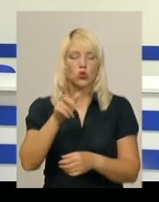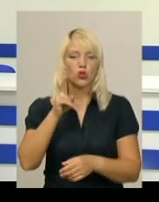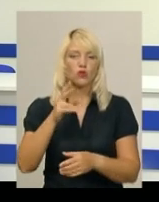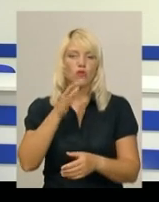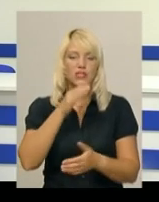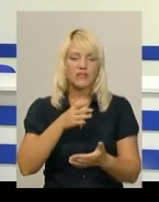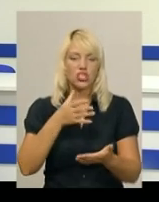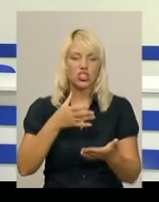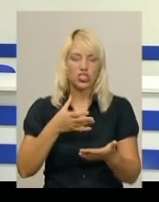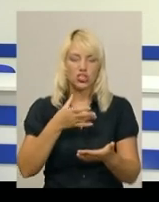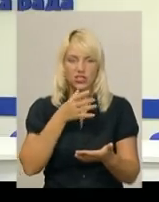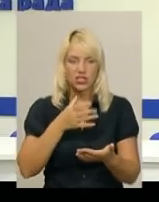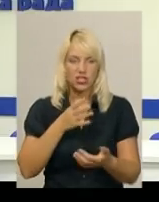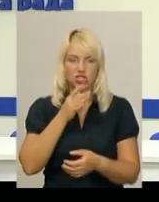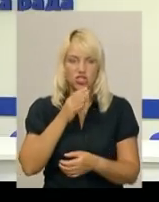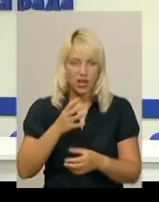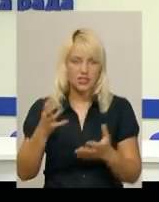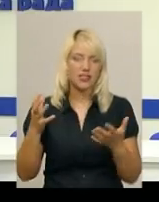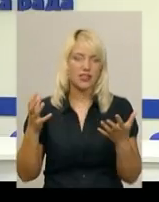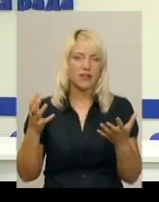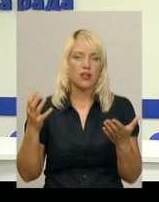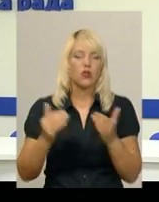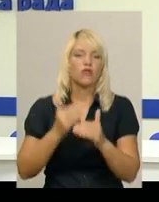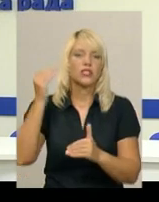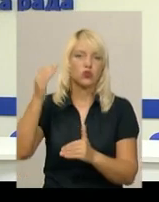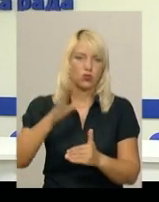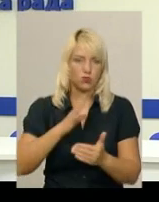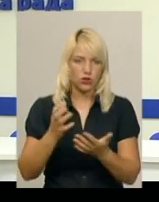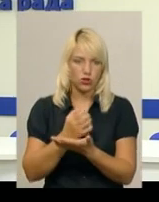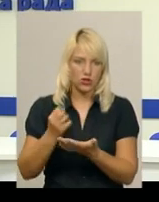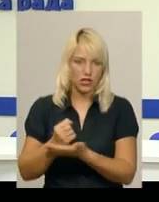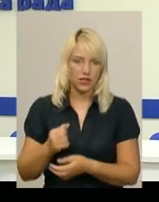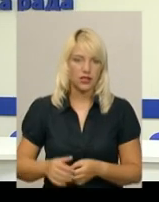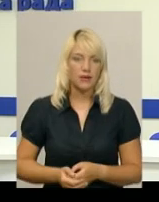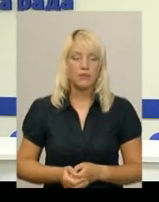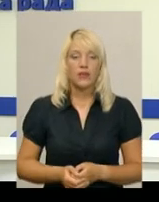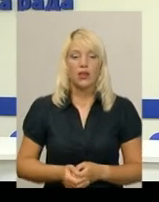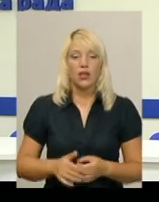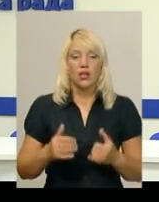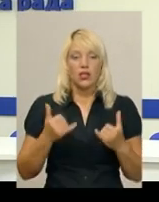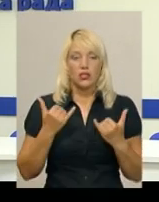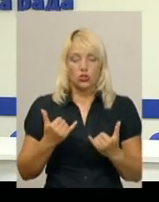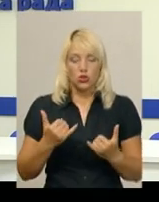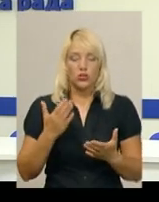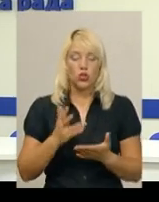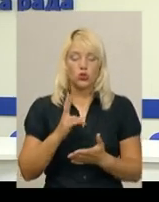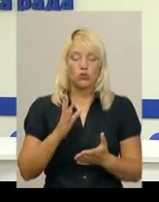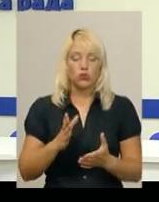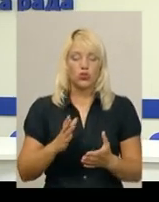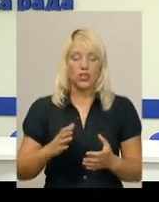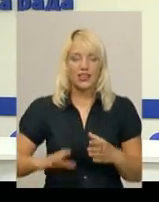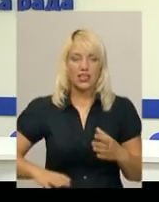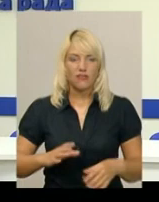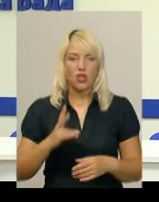певних висот. В команді «Новатор» буде приймати гравці, які на сьогодні є тренерами команди